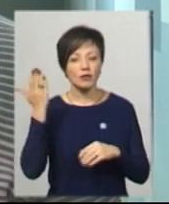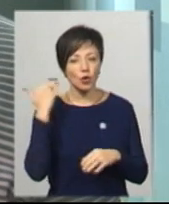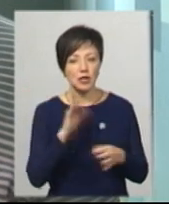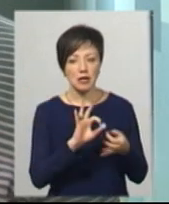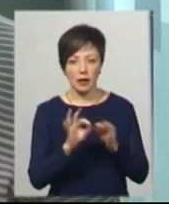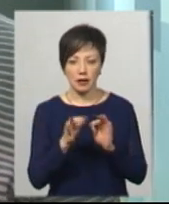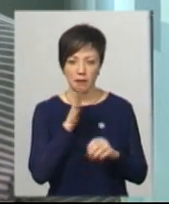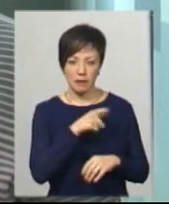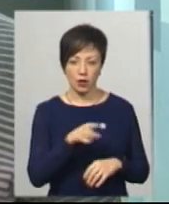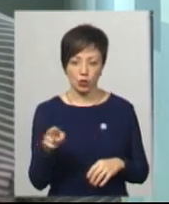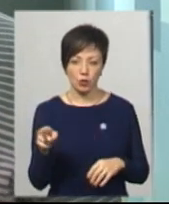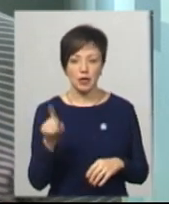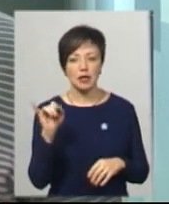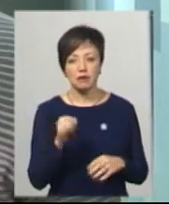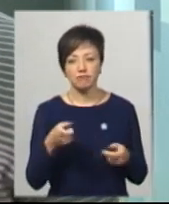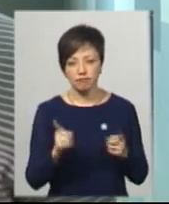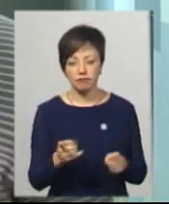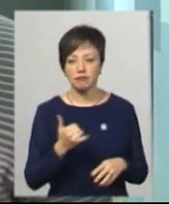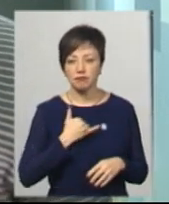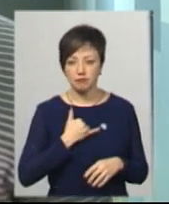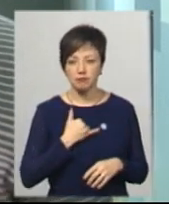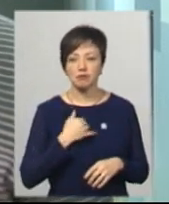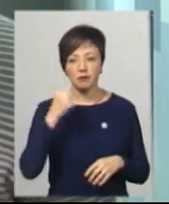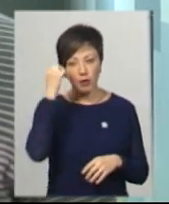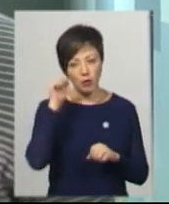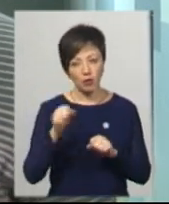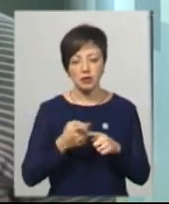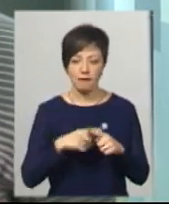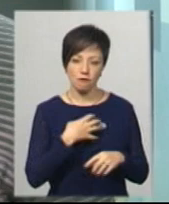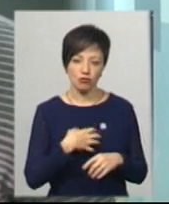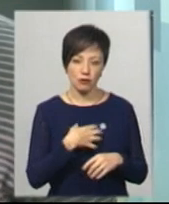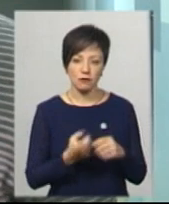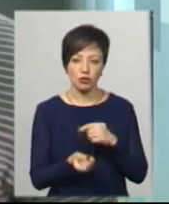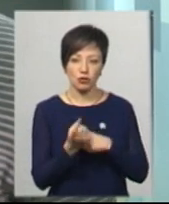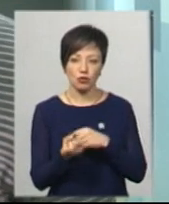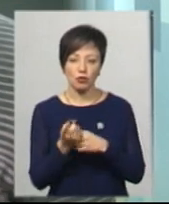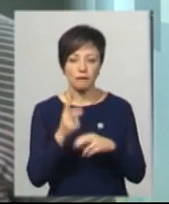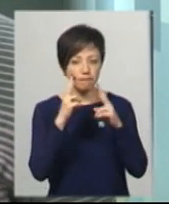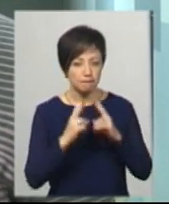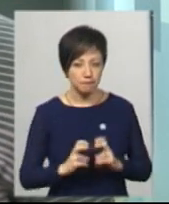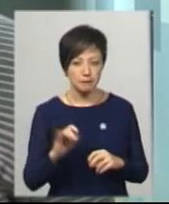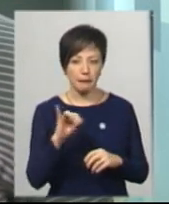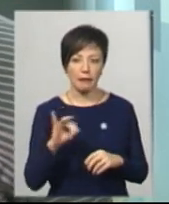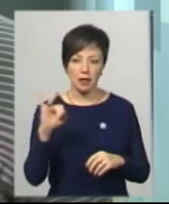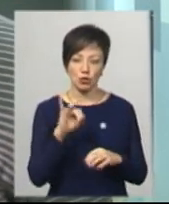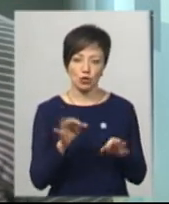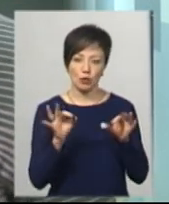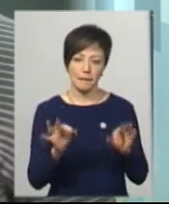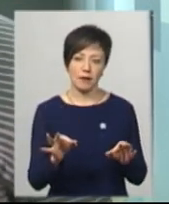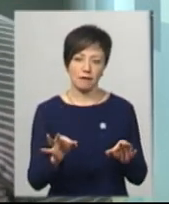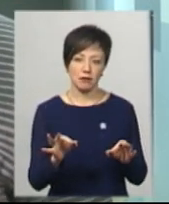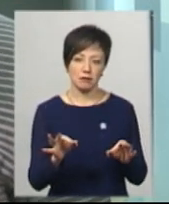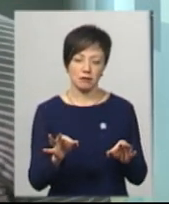складний період. І дійсно для нас, пам'яткоохоронців, це є важливим джерелом вивчення історичної правди